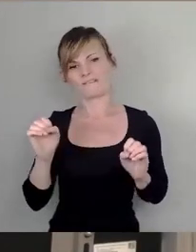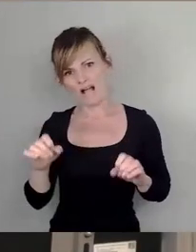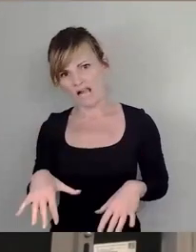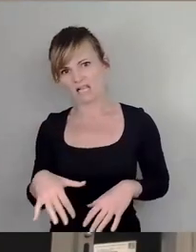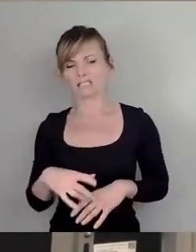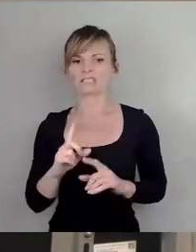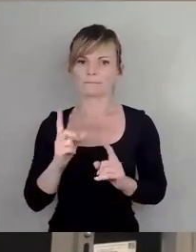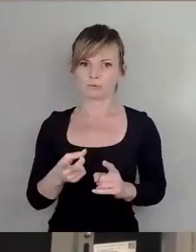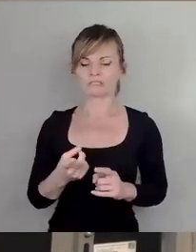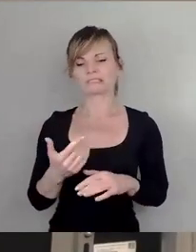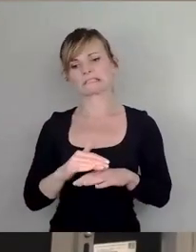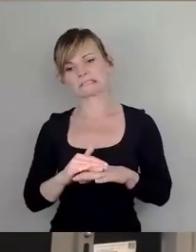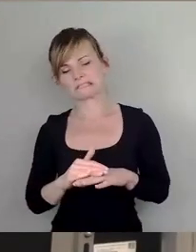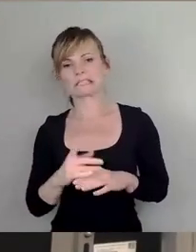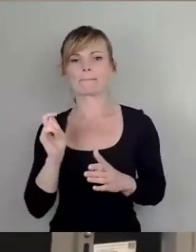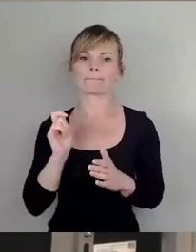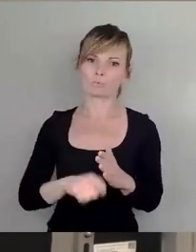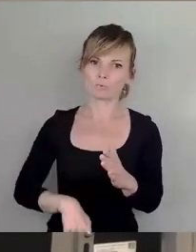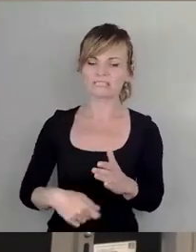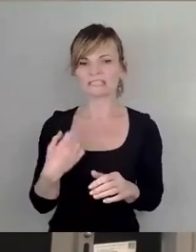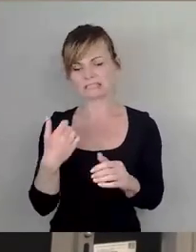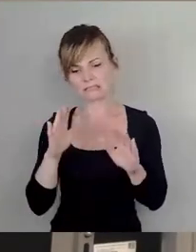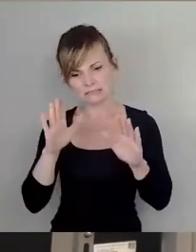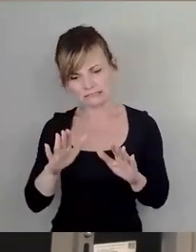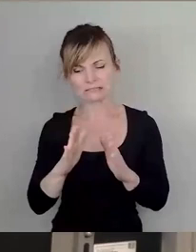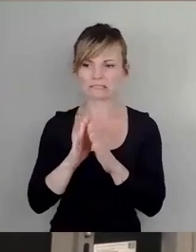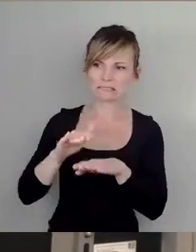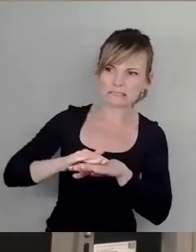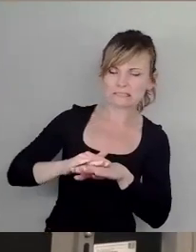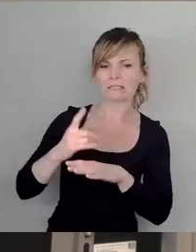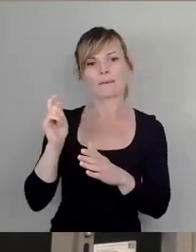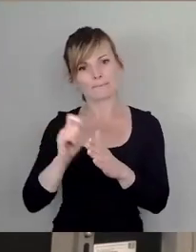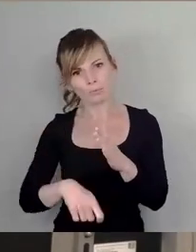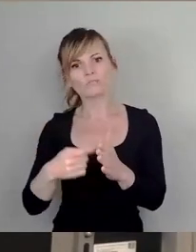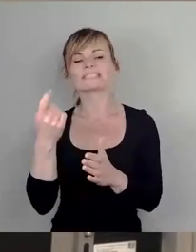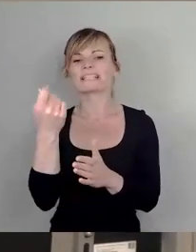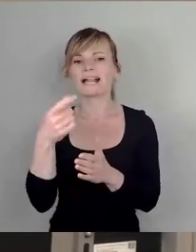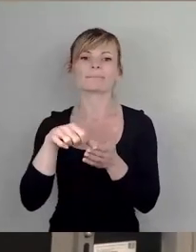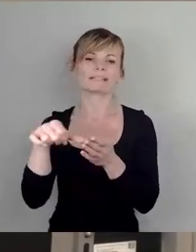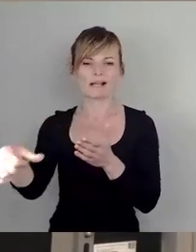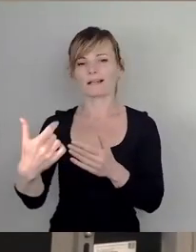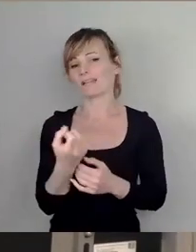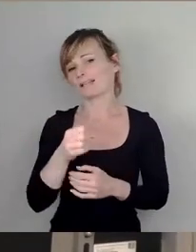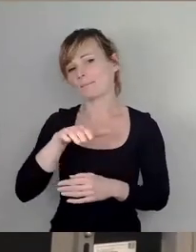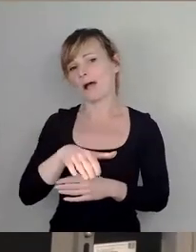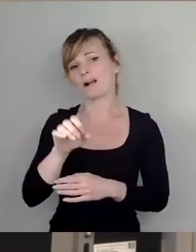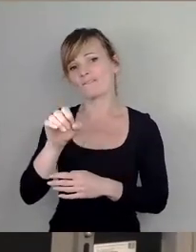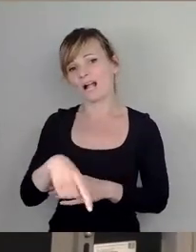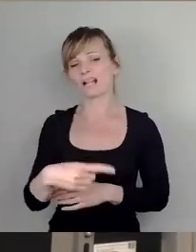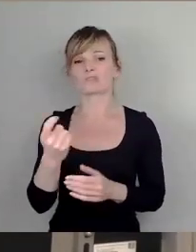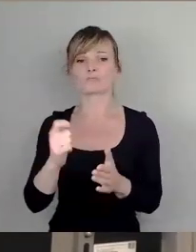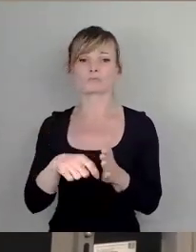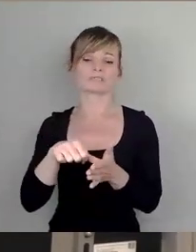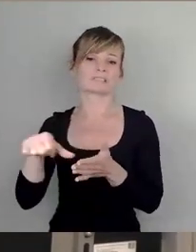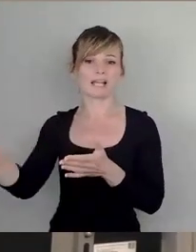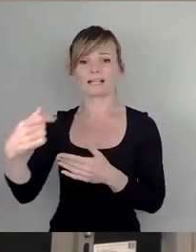muss er meistens ein Bußgeld bezahlen. Wenn ich falsch parke, dann muss ich ein Knöllchen bezahlen. Wenn ich irgendwie am Sonntag Rasen